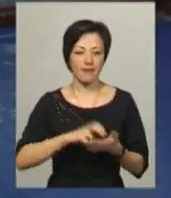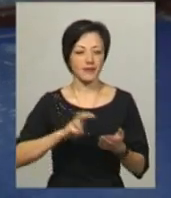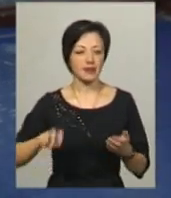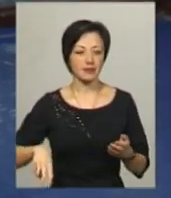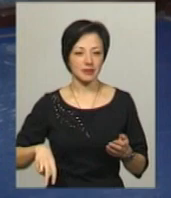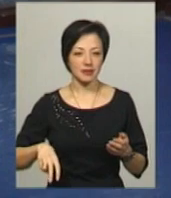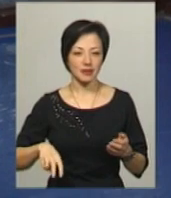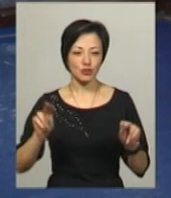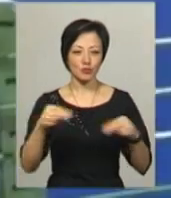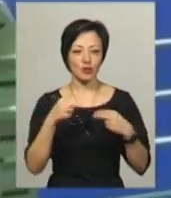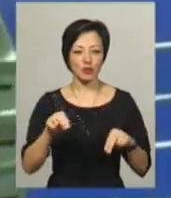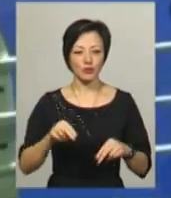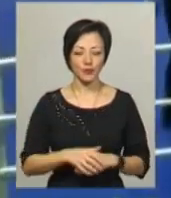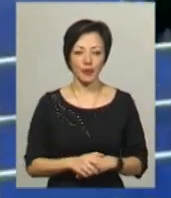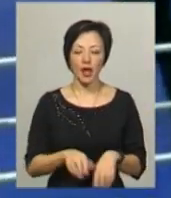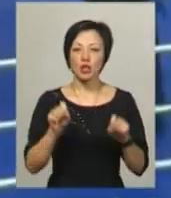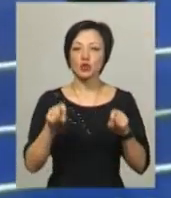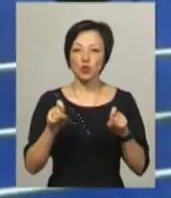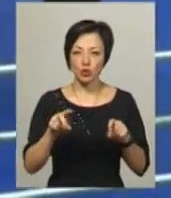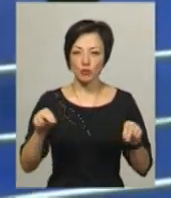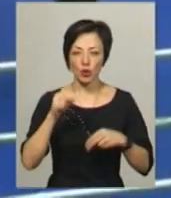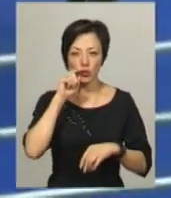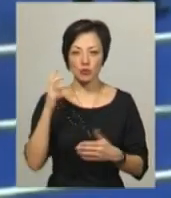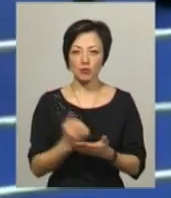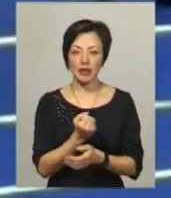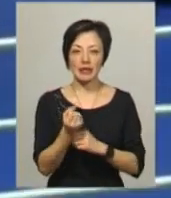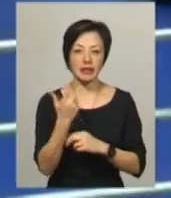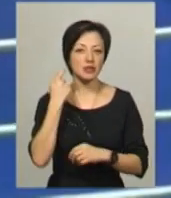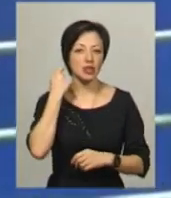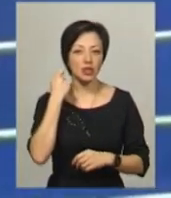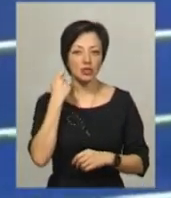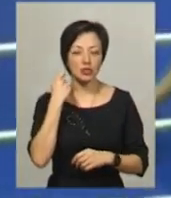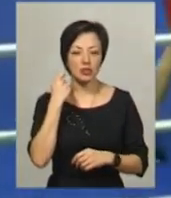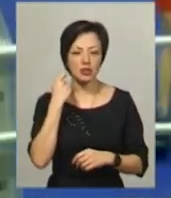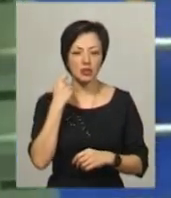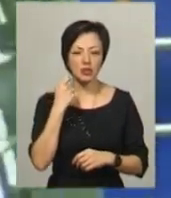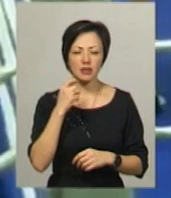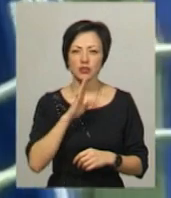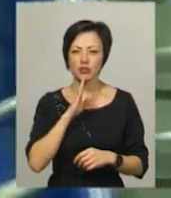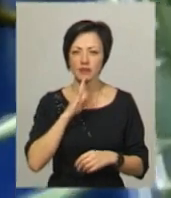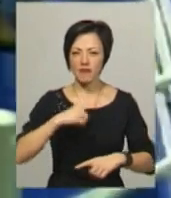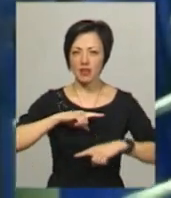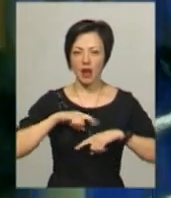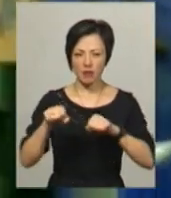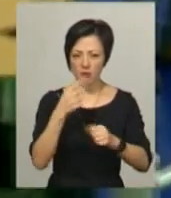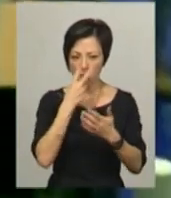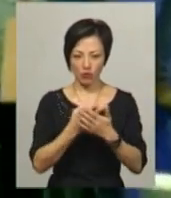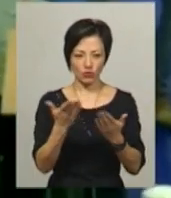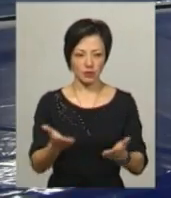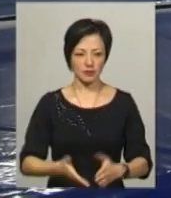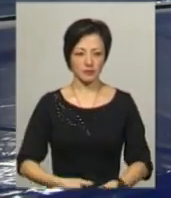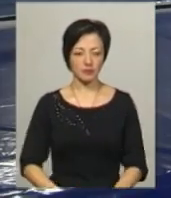чемпіонату України. Золото чемпіонату України здобула 13-річна Ауріка Кострицька. фінальний бій, який ви зараз бачите.